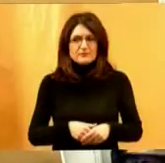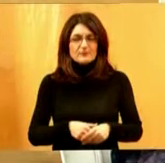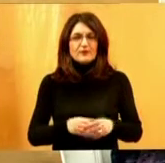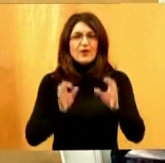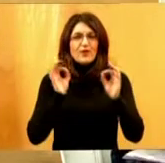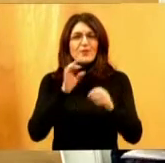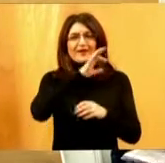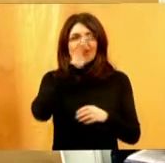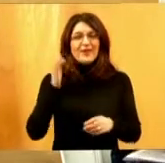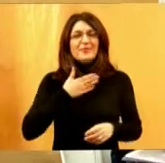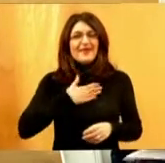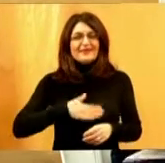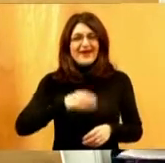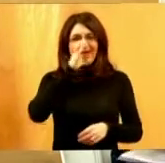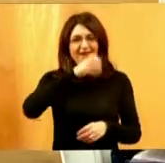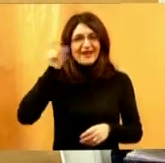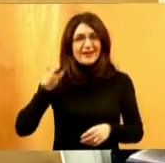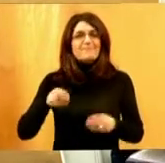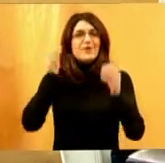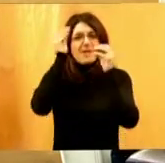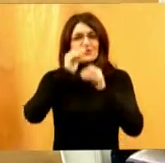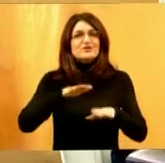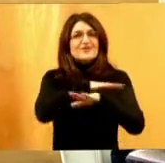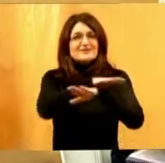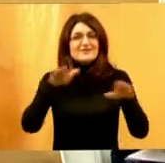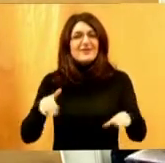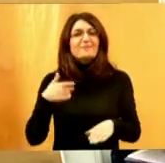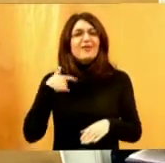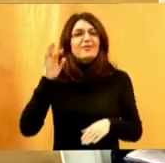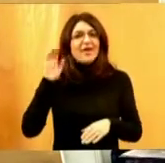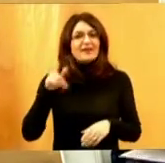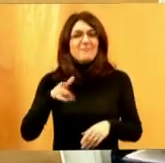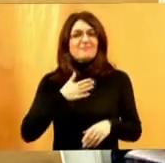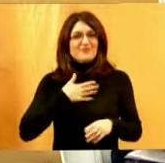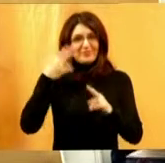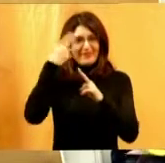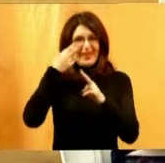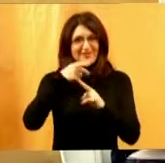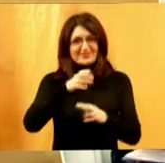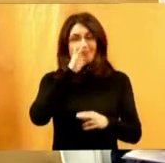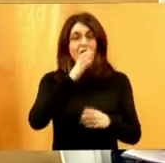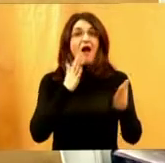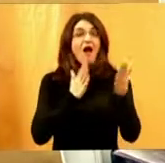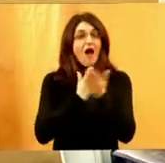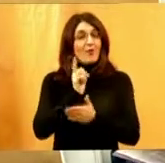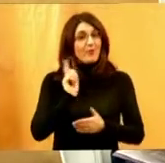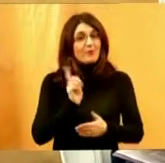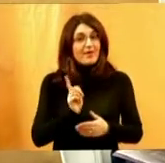Dobar vam dan, dragi gledatelji. Poštovanje vam svima. Nadam se da ste kod svojih TV prijemnika. Ako niste,